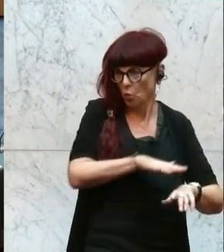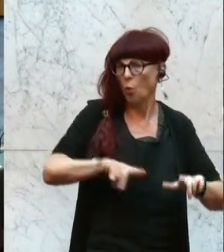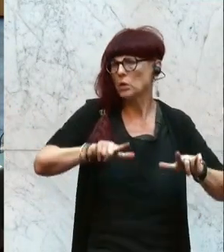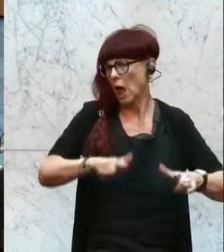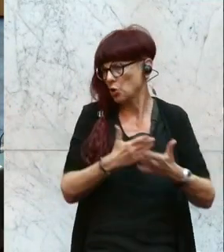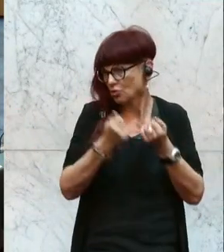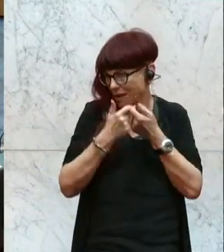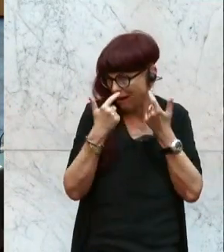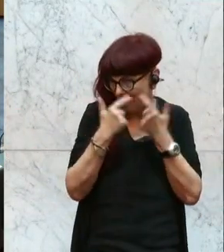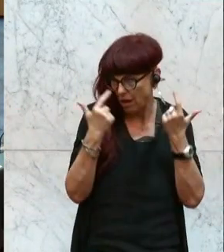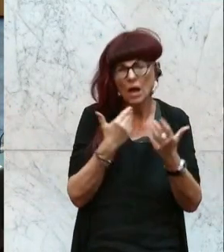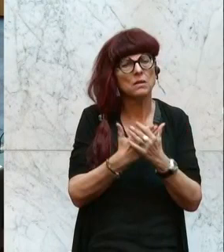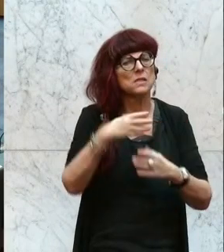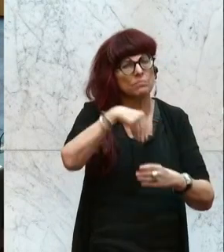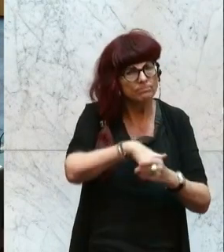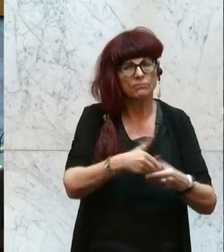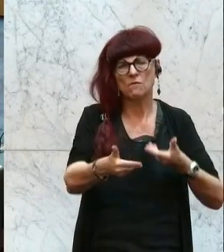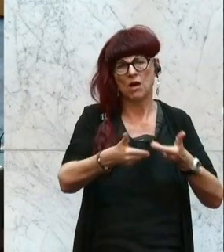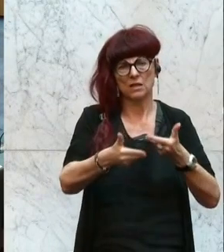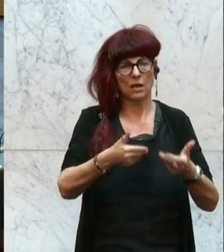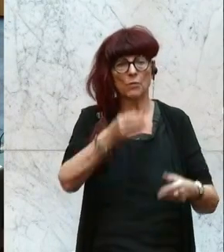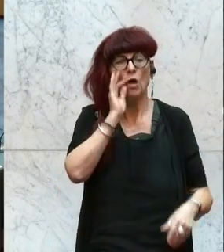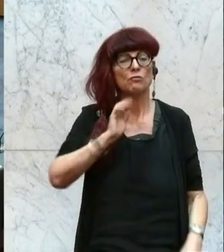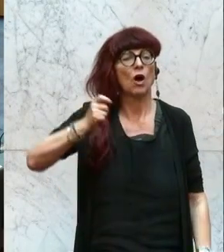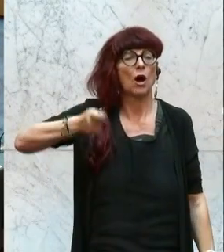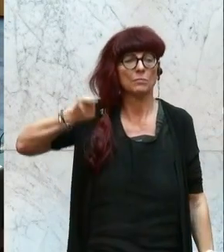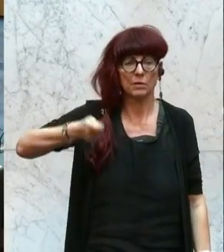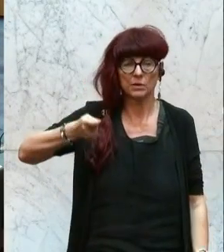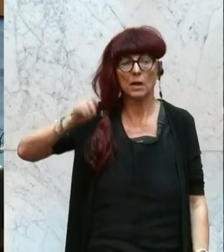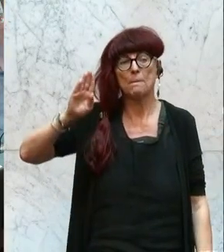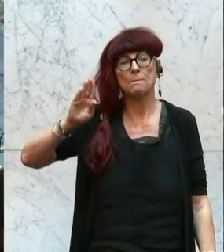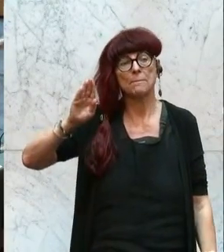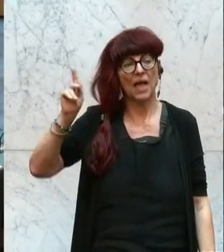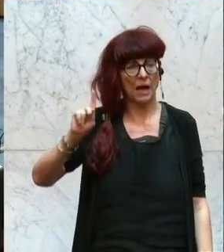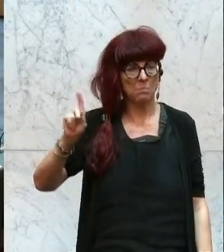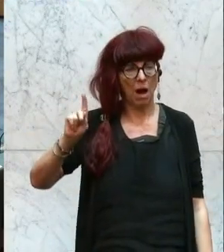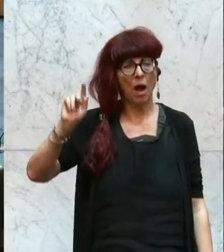auch erläutert und steht mit in Verhandlung. Frau Abgeordnete Dagmar Belakowitsch, bitte.